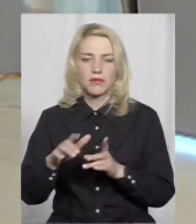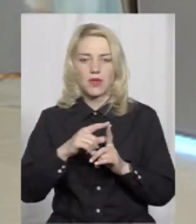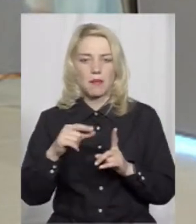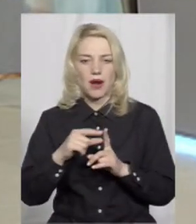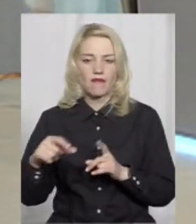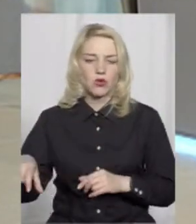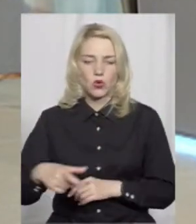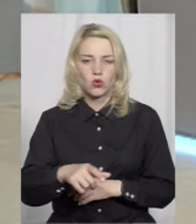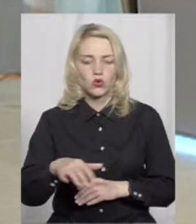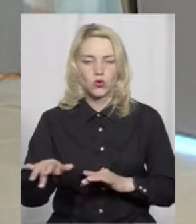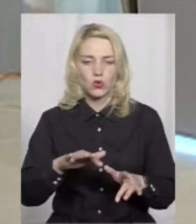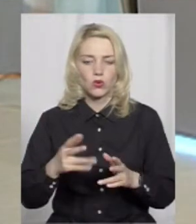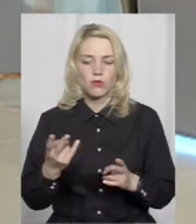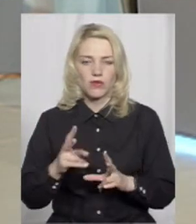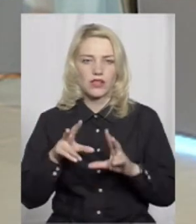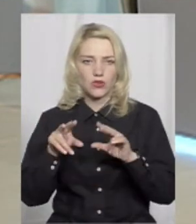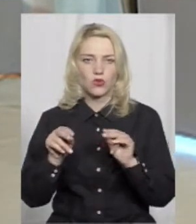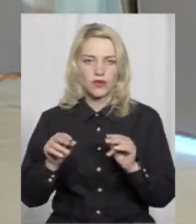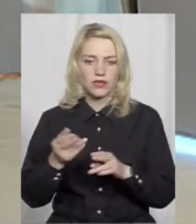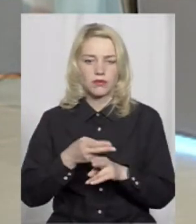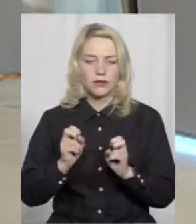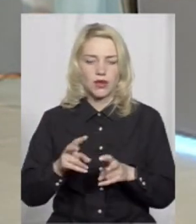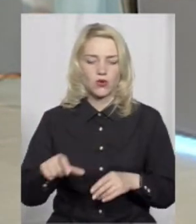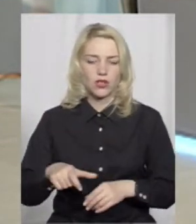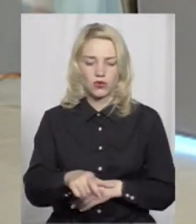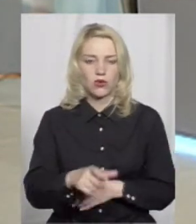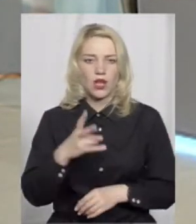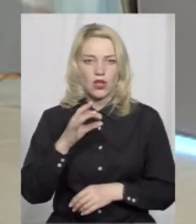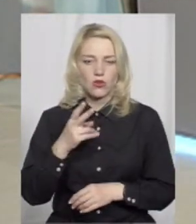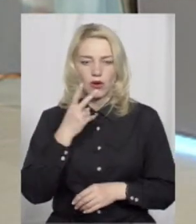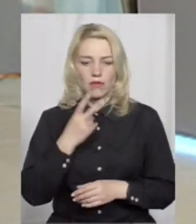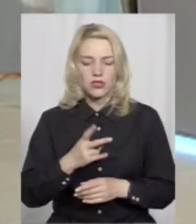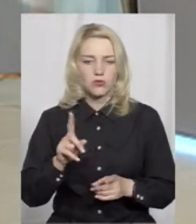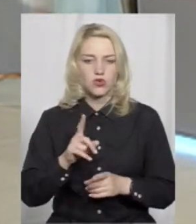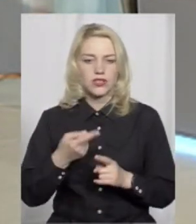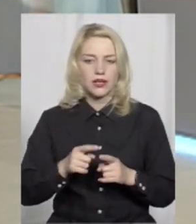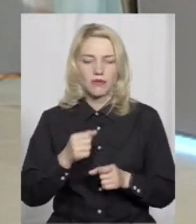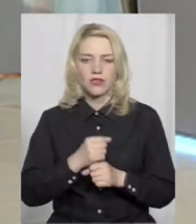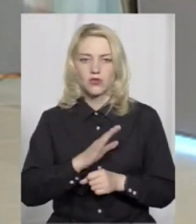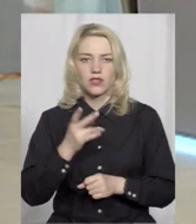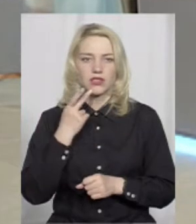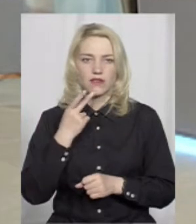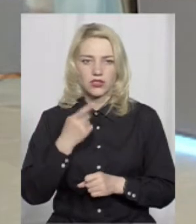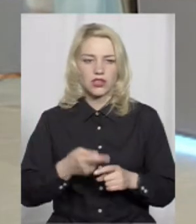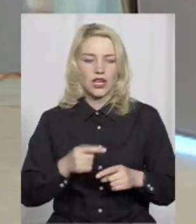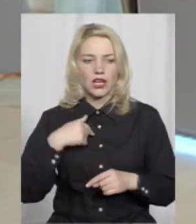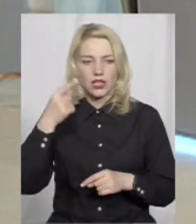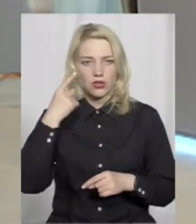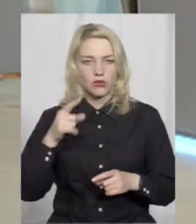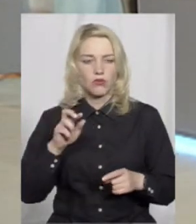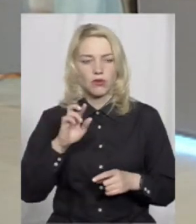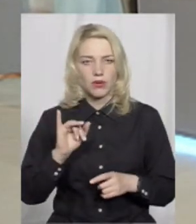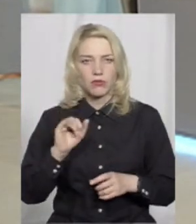повинні гарантувати безпеку на дорогах. Але ми бачимо, що це працює не завжди. Я думаю, могли би